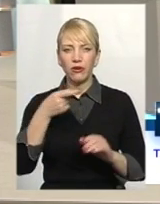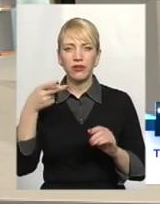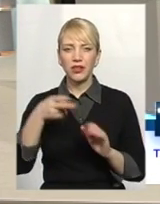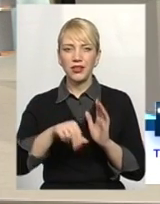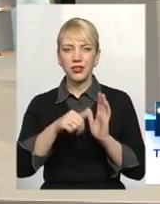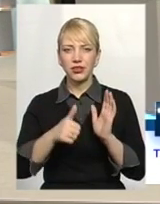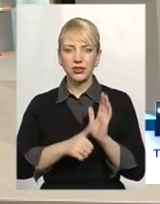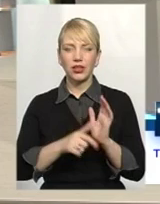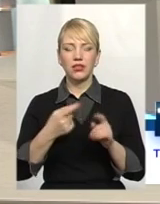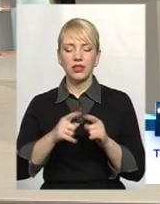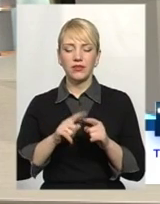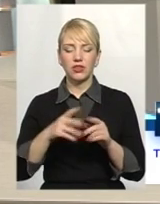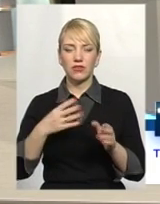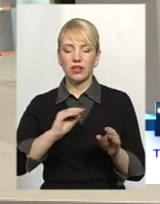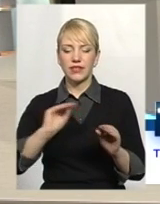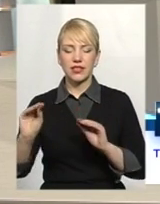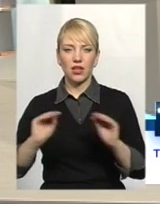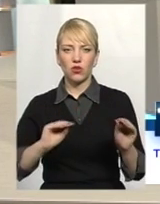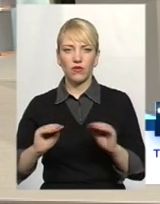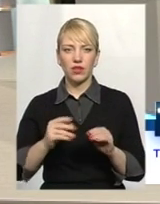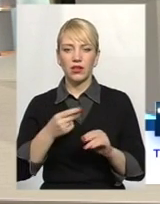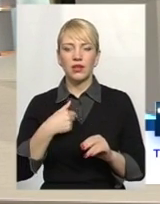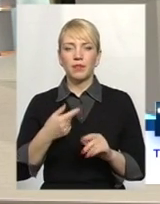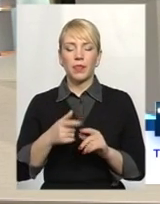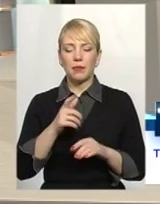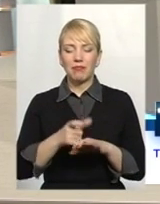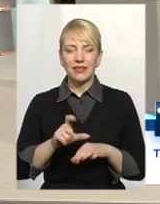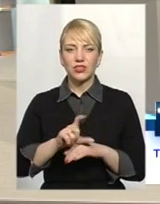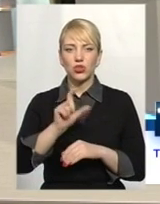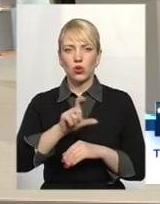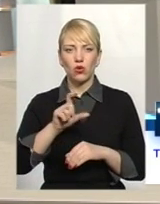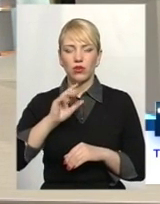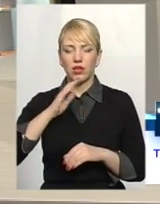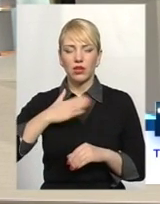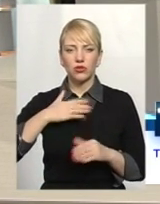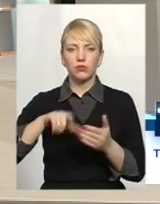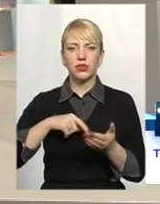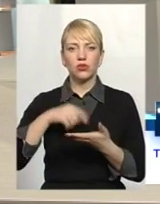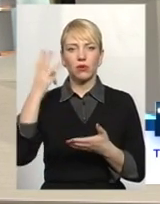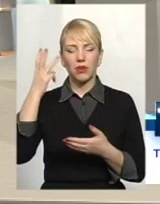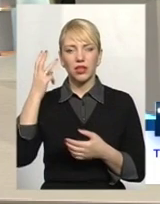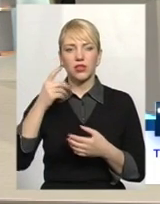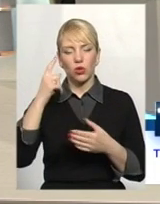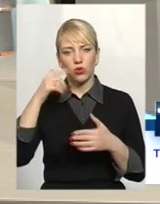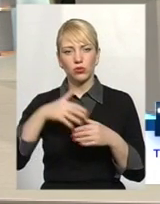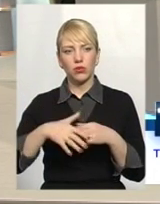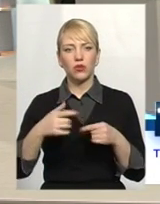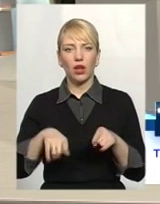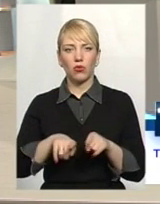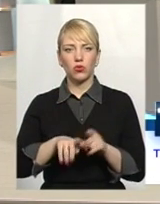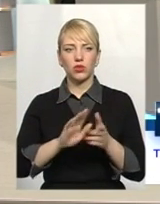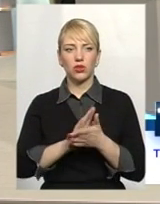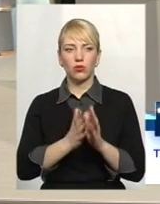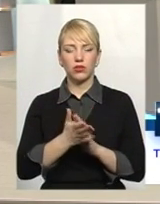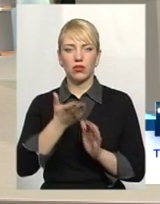лічильників, які ми встановили, говорить про те, що більшість людей в нашій містах Хмельницької області розуміють дану ситуацію і